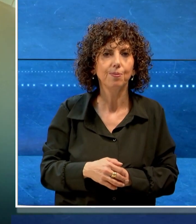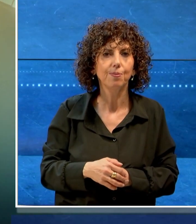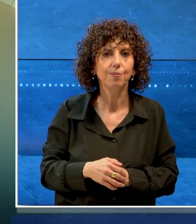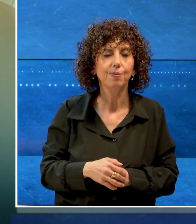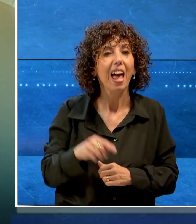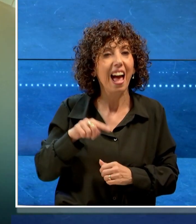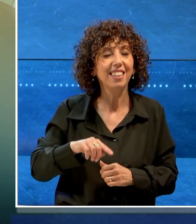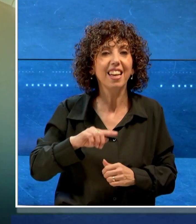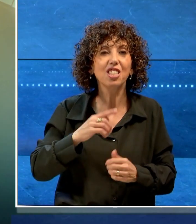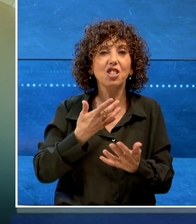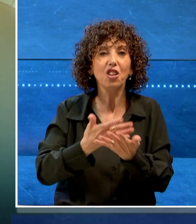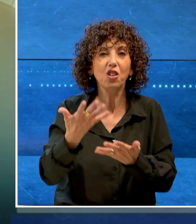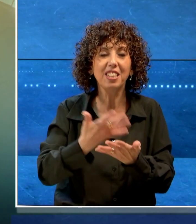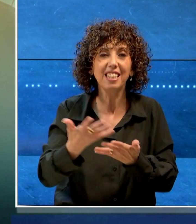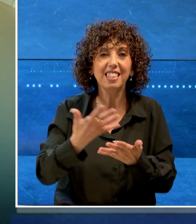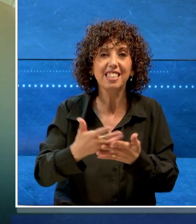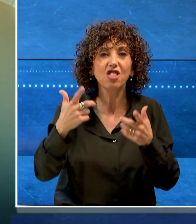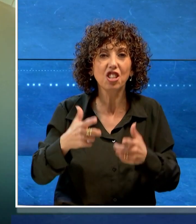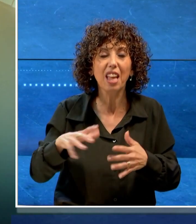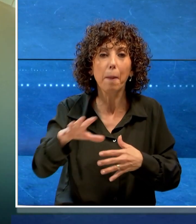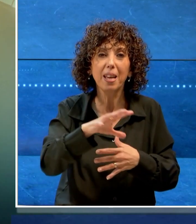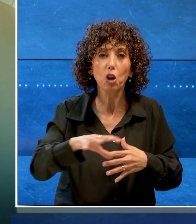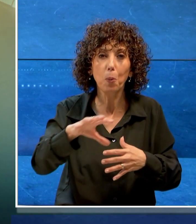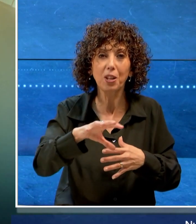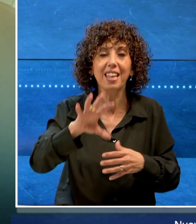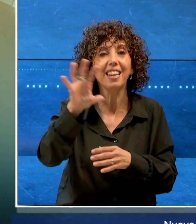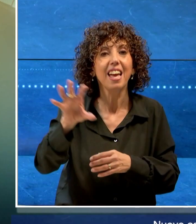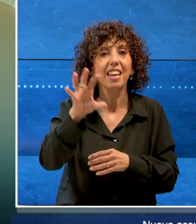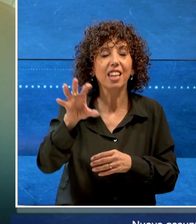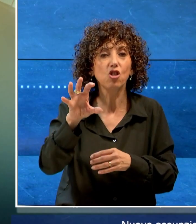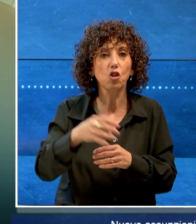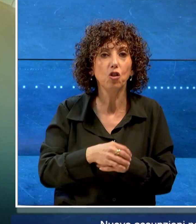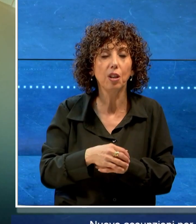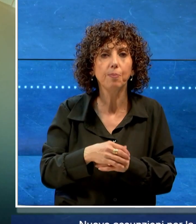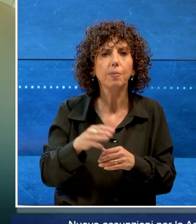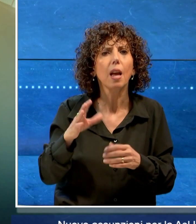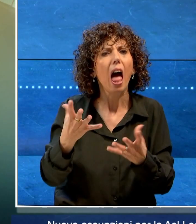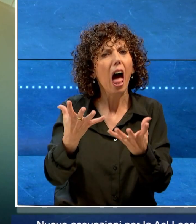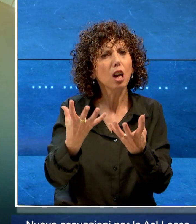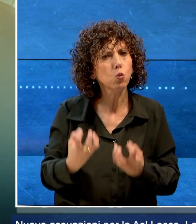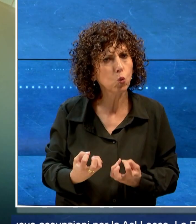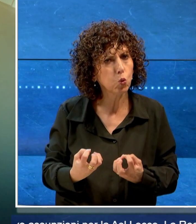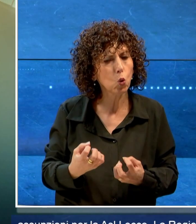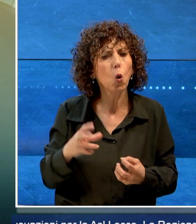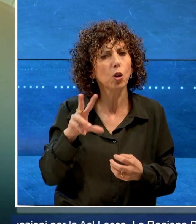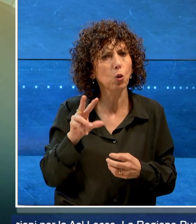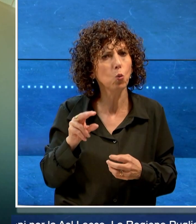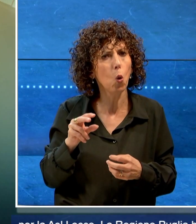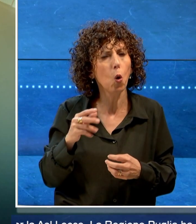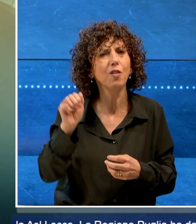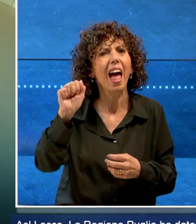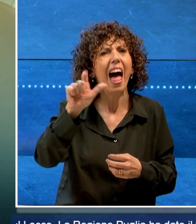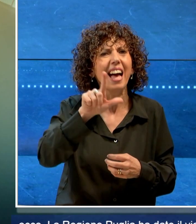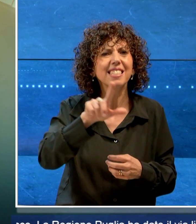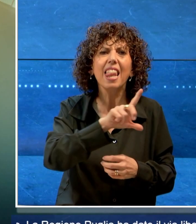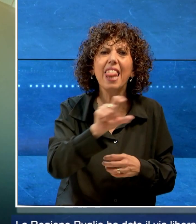E adesso le notizie dall'area metropolitana e dalla regione. Nuove assunzioni in arrivo per la ASL